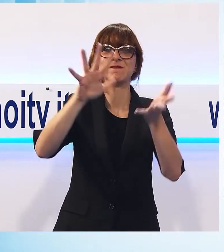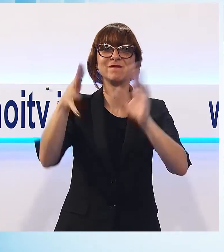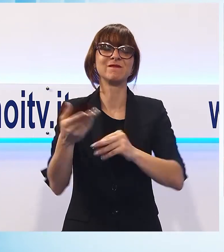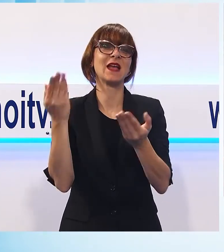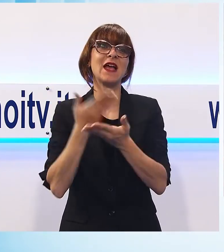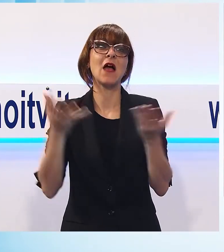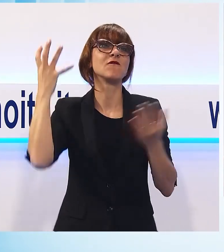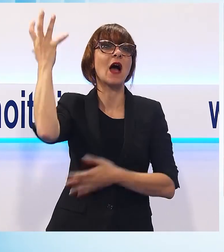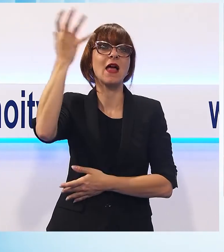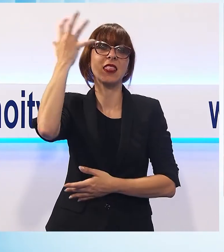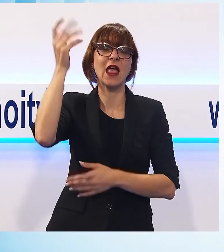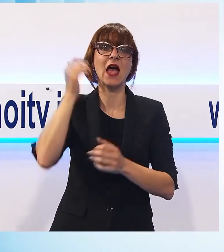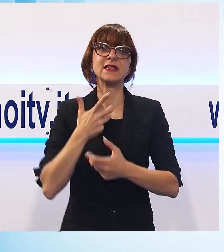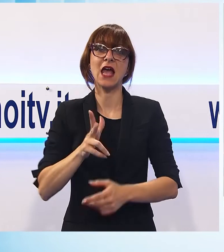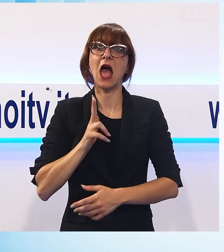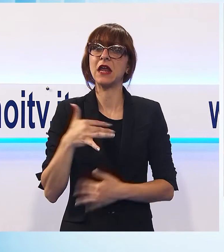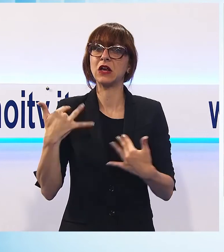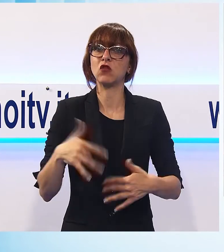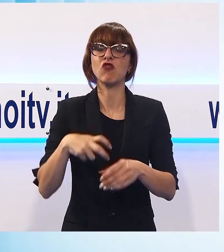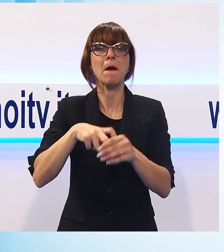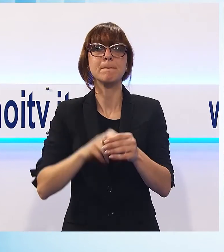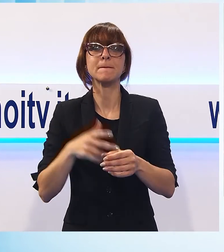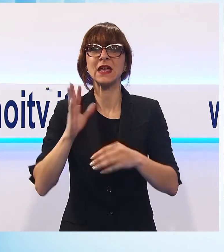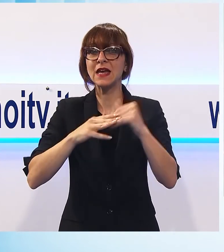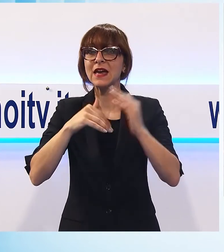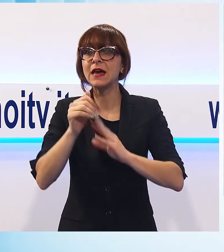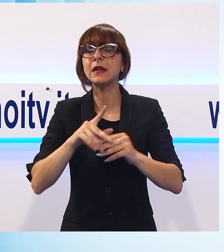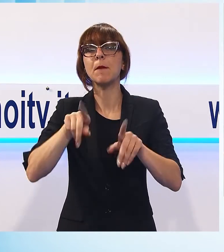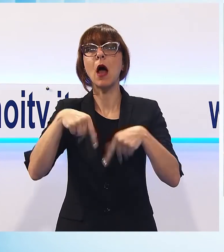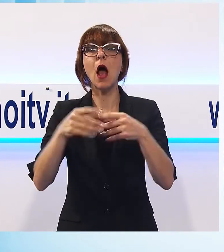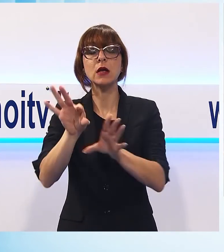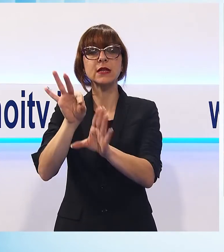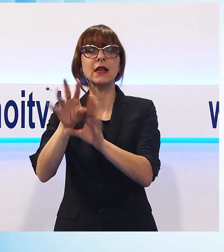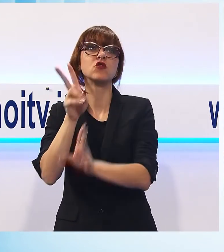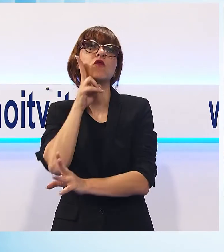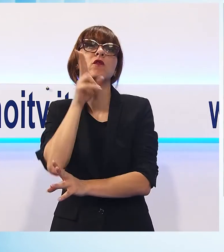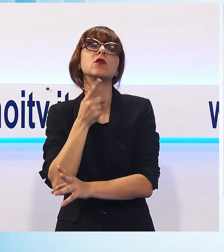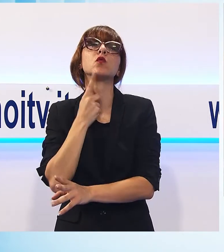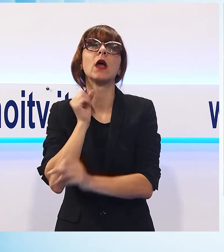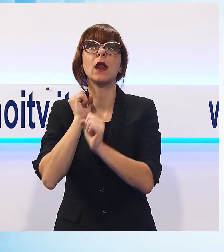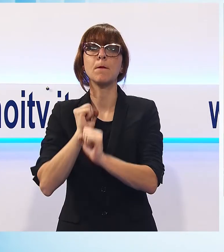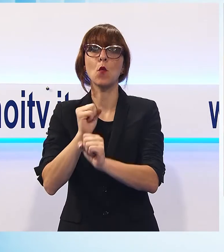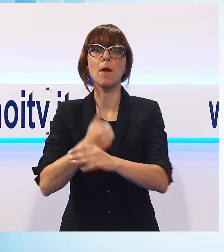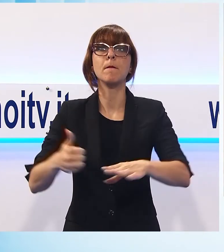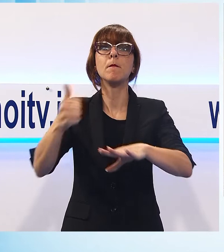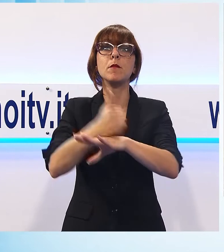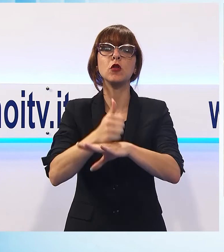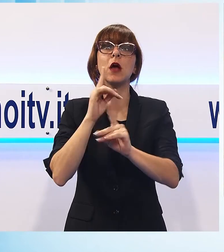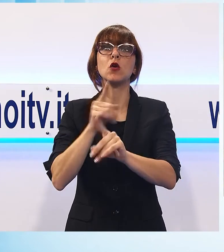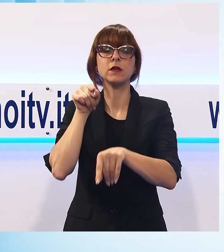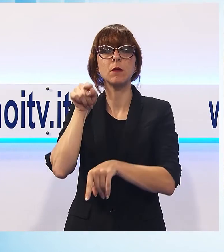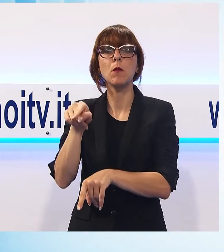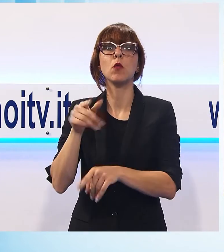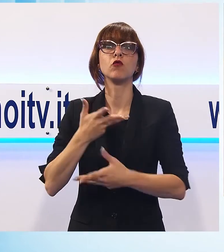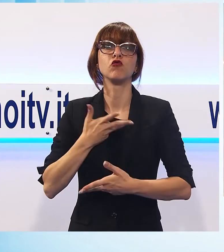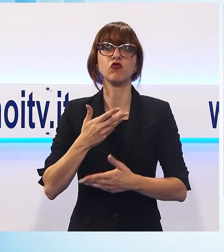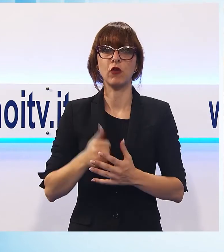banchetti gastronomici locali, birra artigianale e soprattutto una grande selezione di vini da gustare. I veri protagonisti del Wine Art